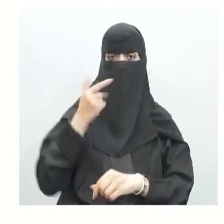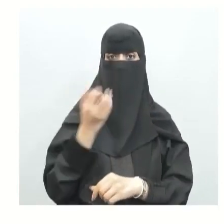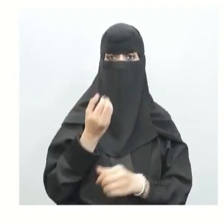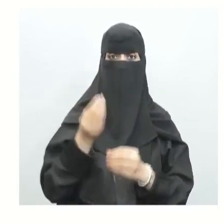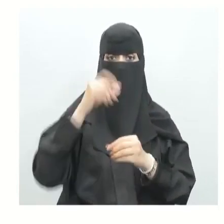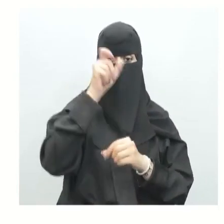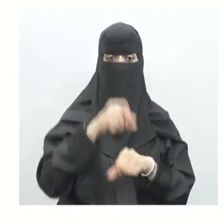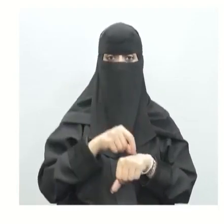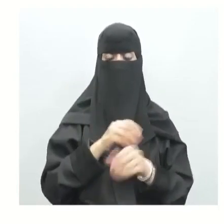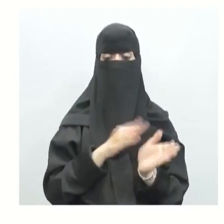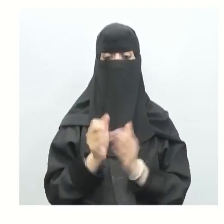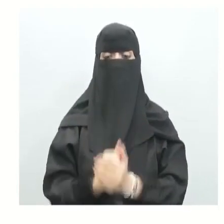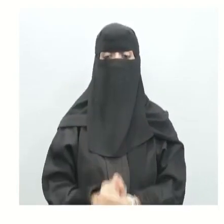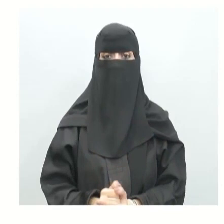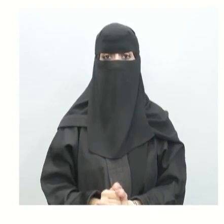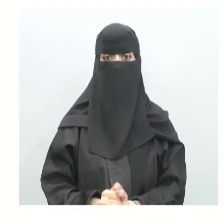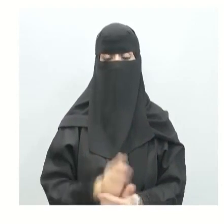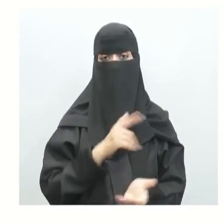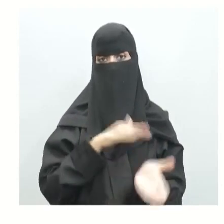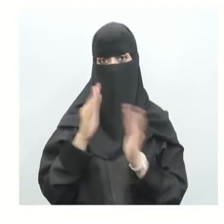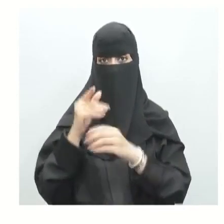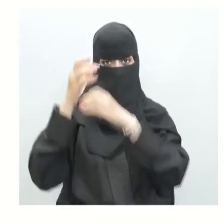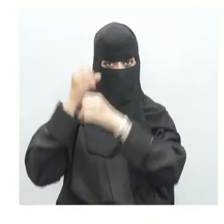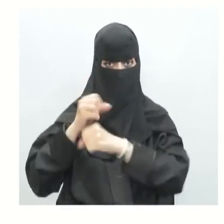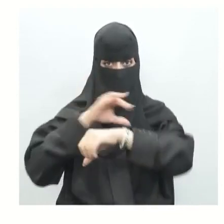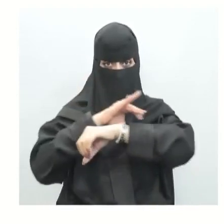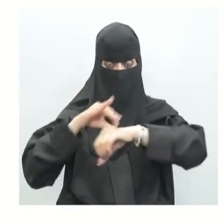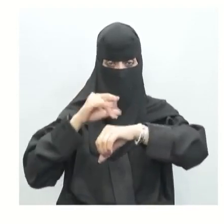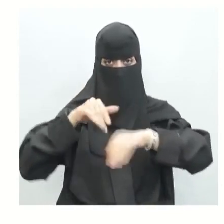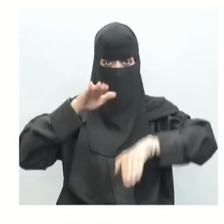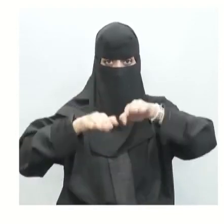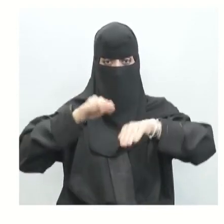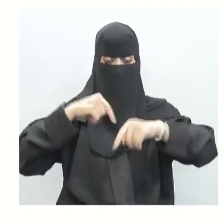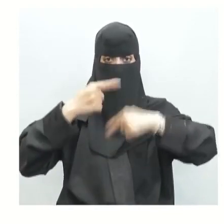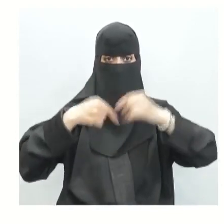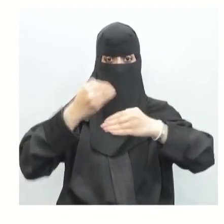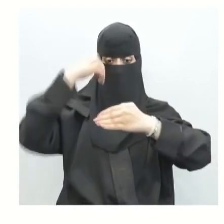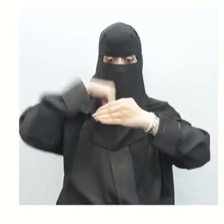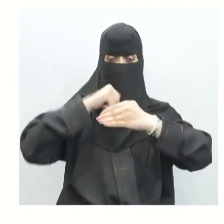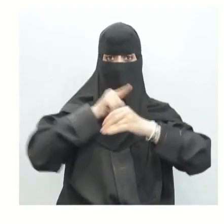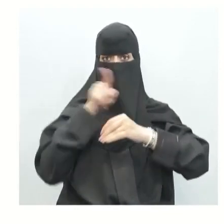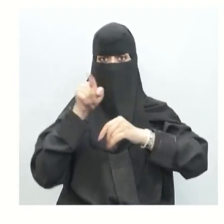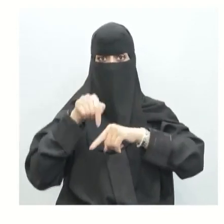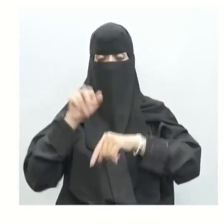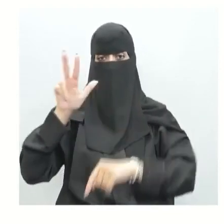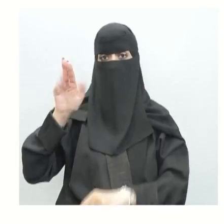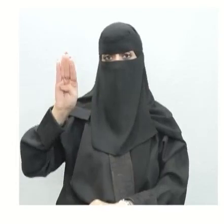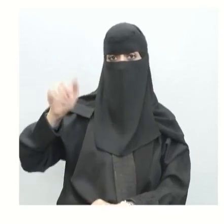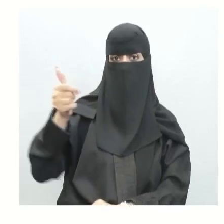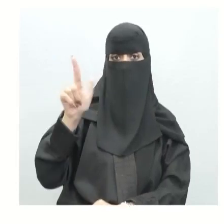الإنسان وبهذا يحافظ العظم على الاتزان الداخلي للكاليسيوم